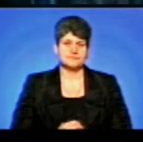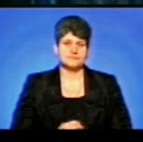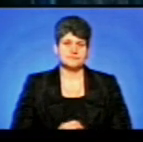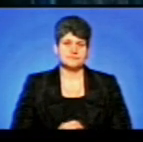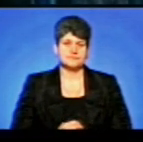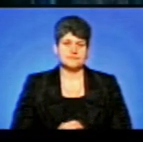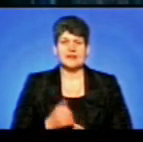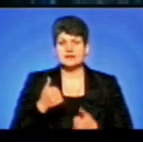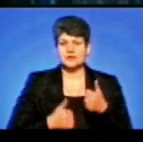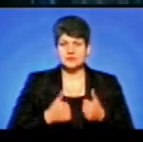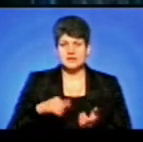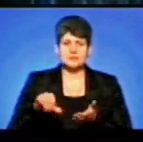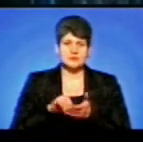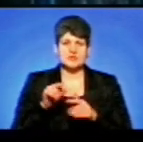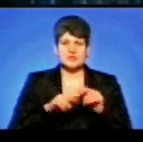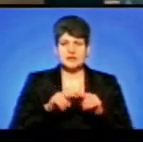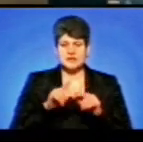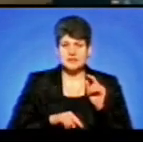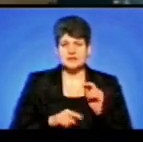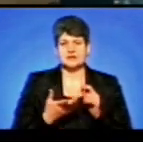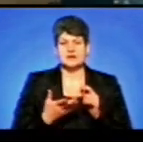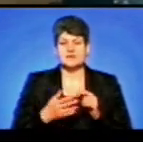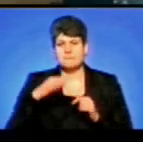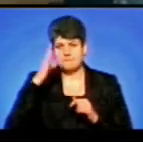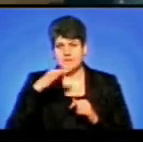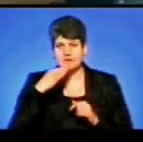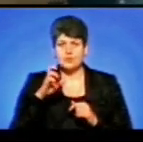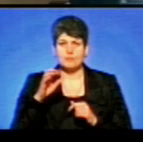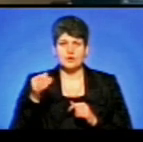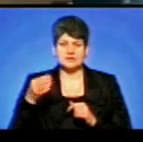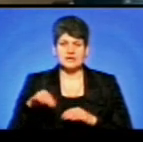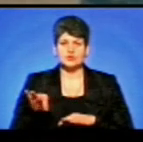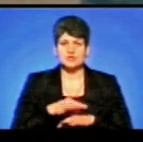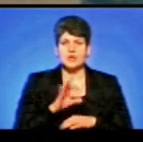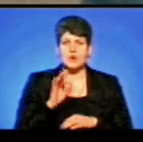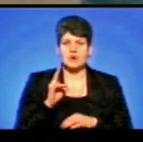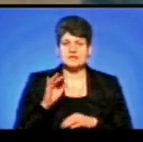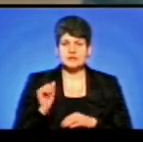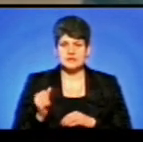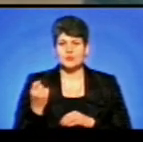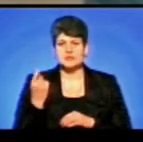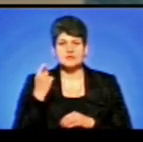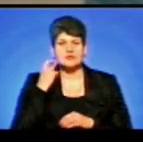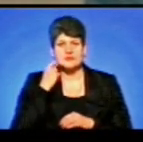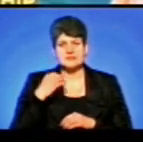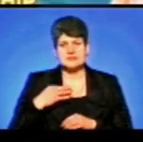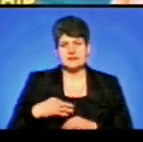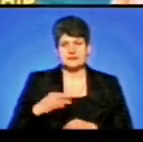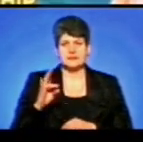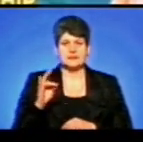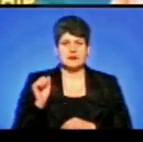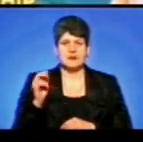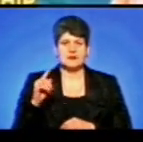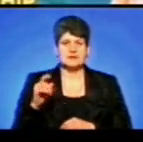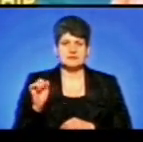На турнірі присутні рідні Віталія Кушнірика, батько Богдан, дружина Оксана і 11-річний син Назар. Коли